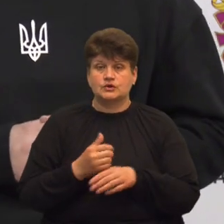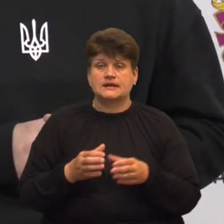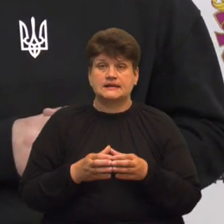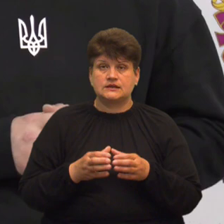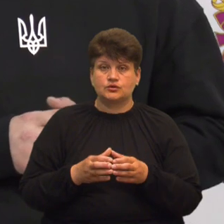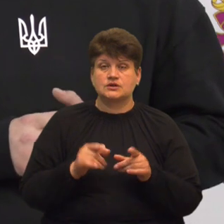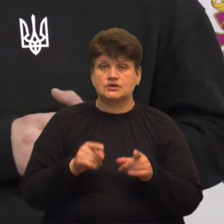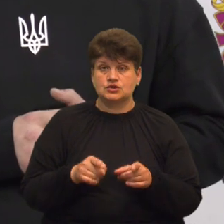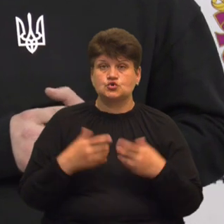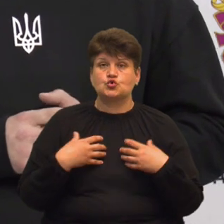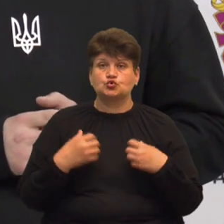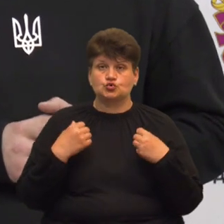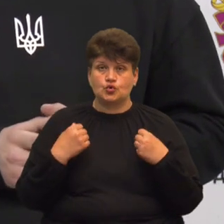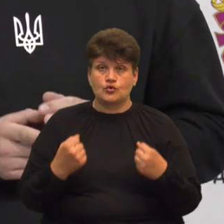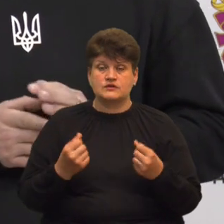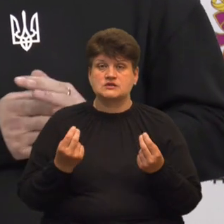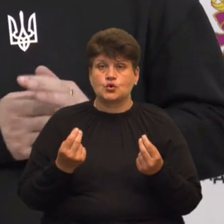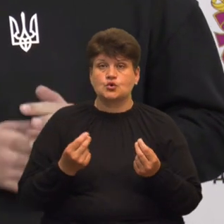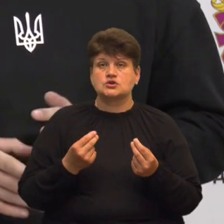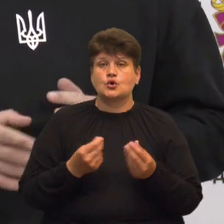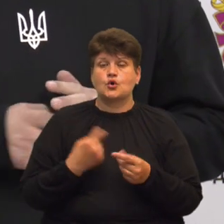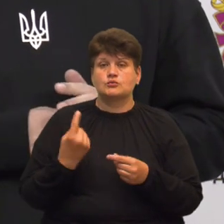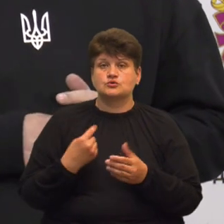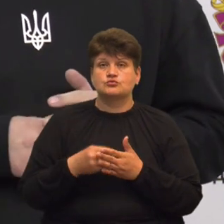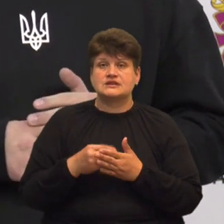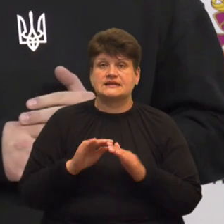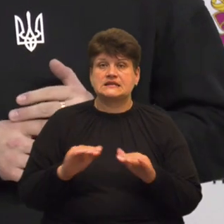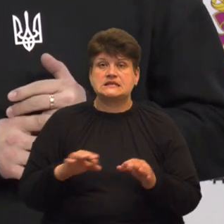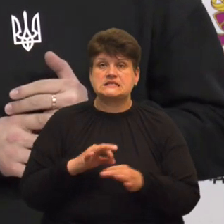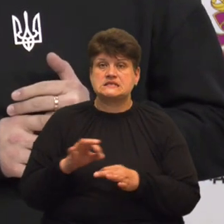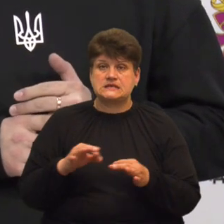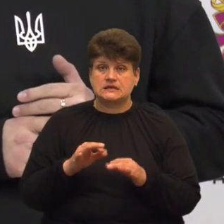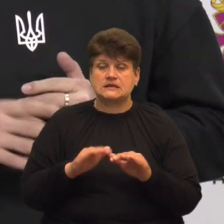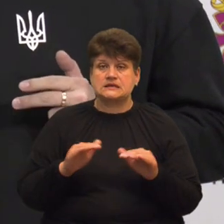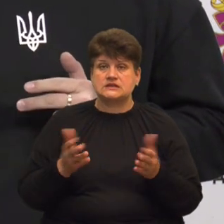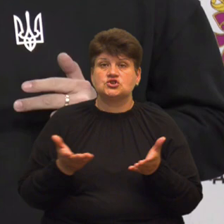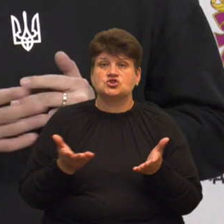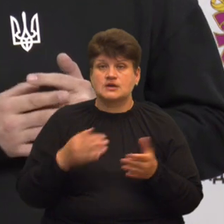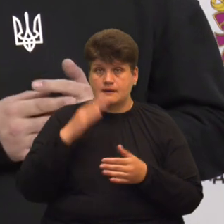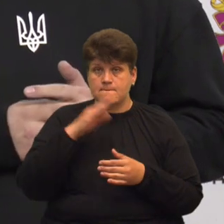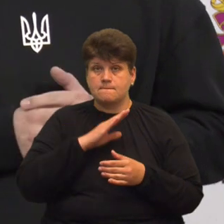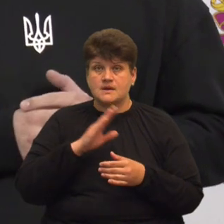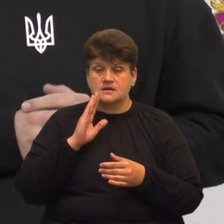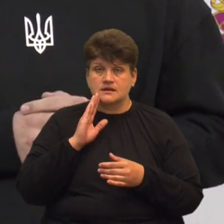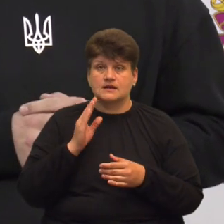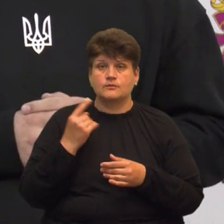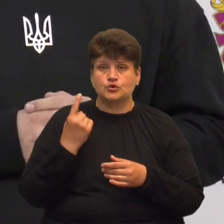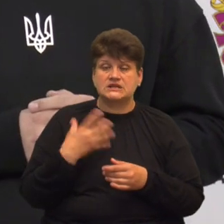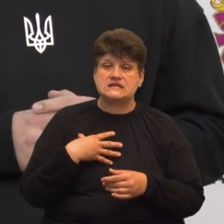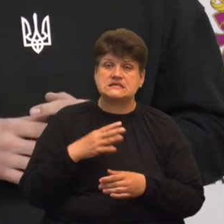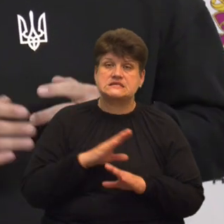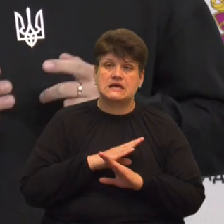щороку оздоровлюються за кошти обласного бюджету, це є діти-сироти, діти, чої батьки або один з батьків загинули